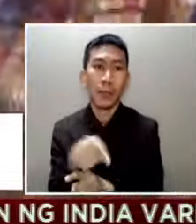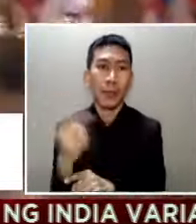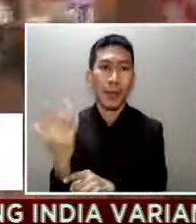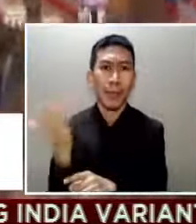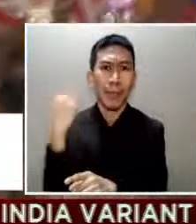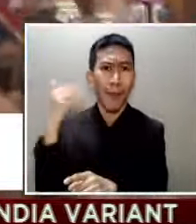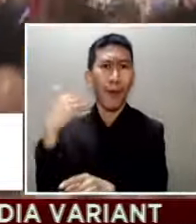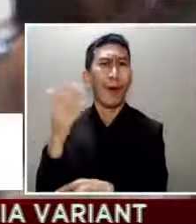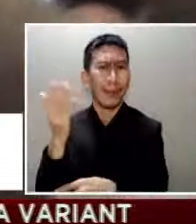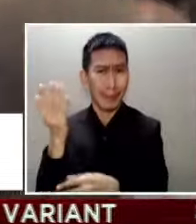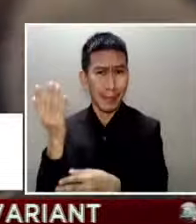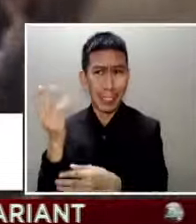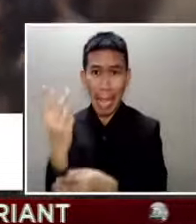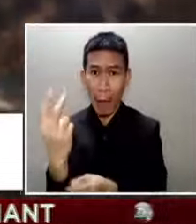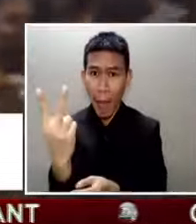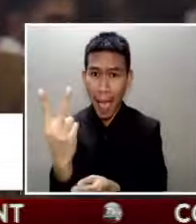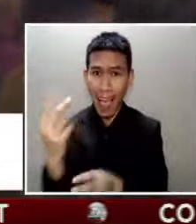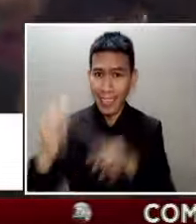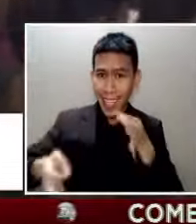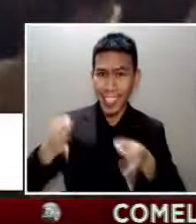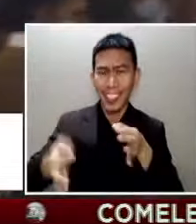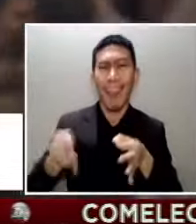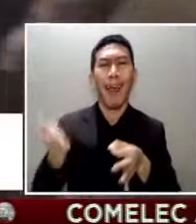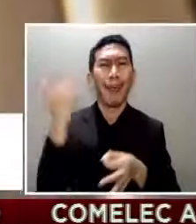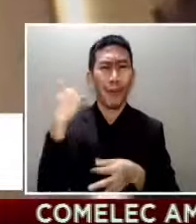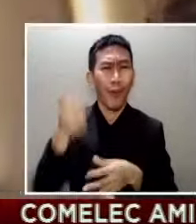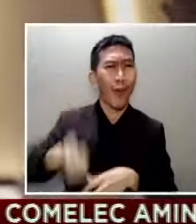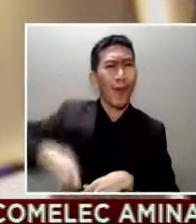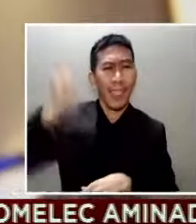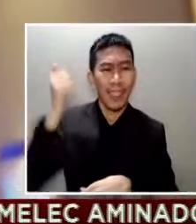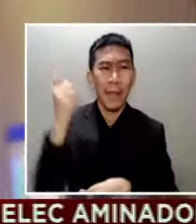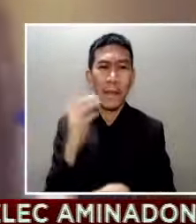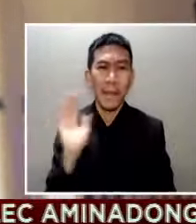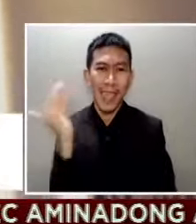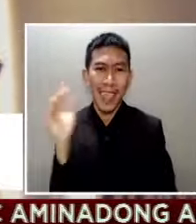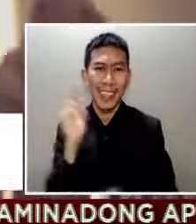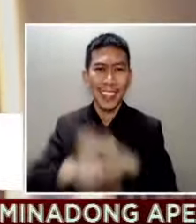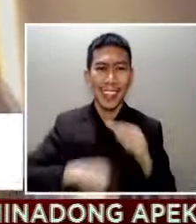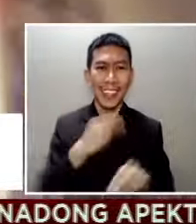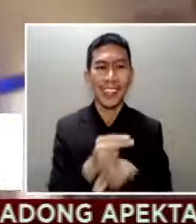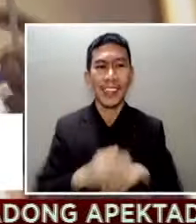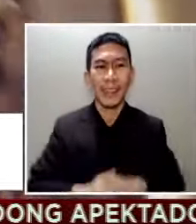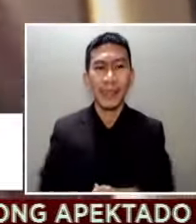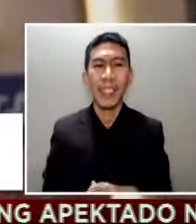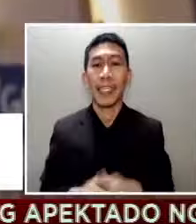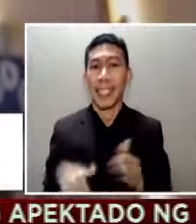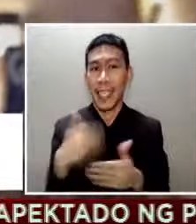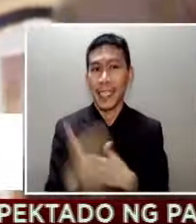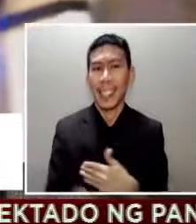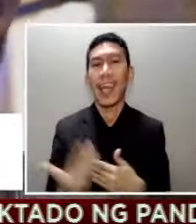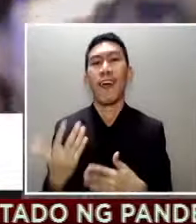Pagkatapos ng interview oras na para sa National Costume Show sa Hard Rock Auditorium